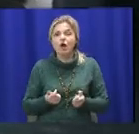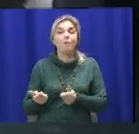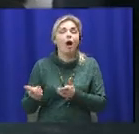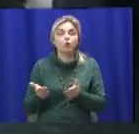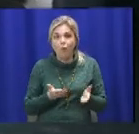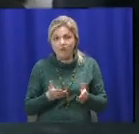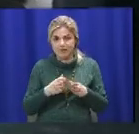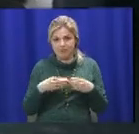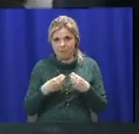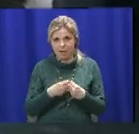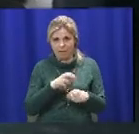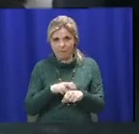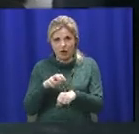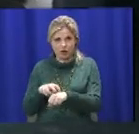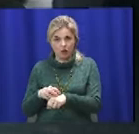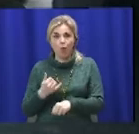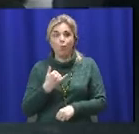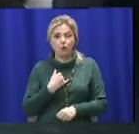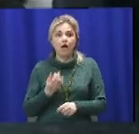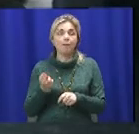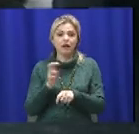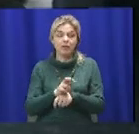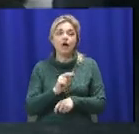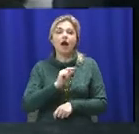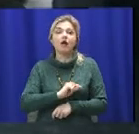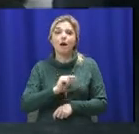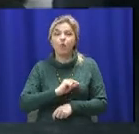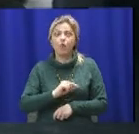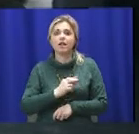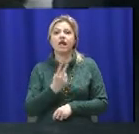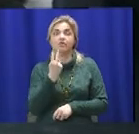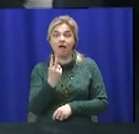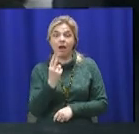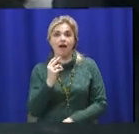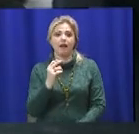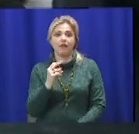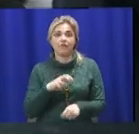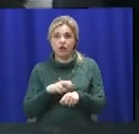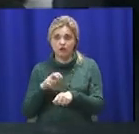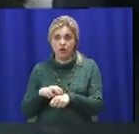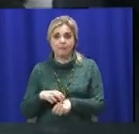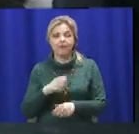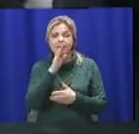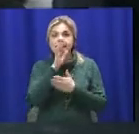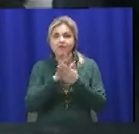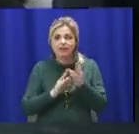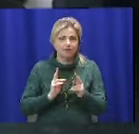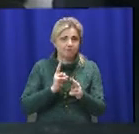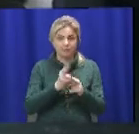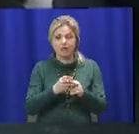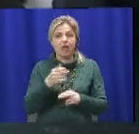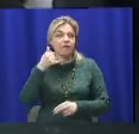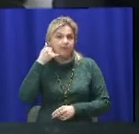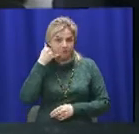Ось, кстати, у нас прийшли два інтерна. Вибачте, будь ласка, у нас телефонний дзвінок у студію, ми вас слухаємо.